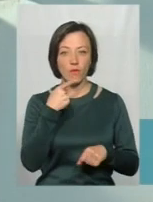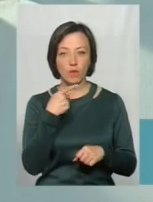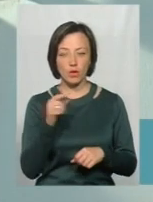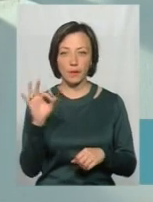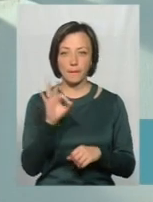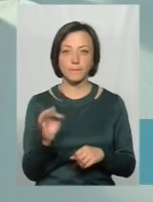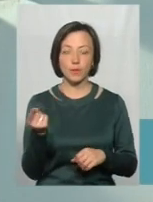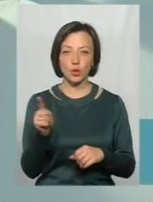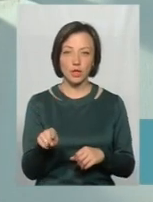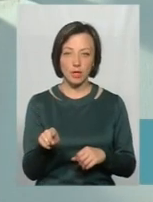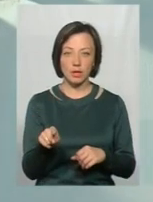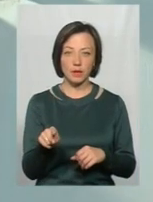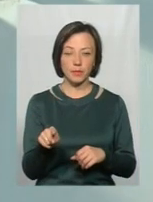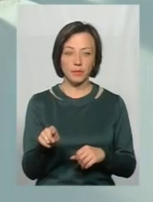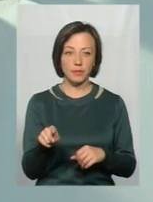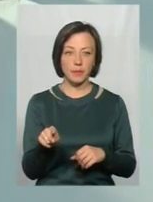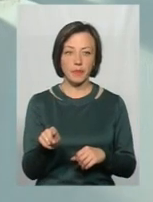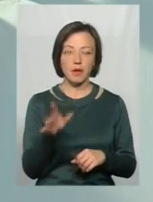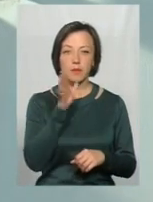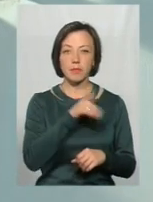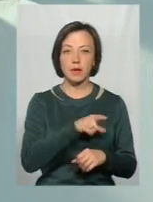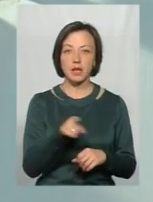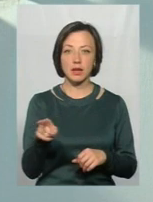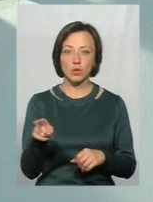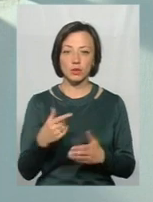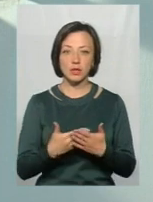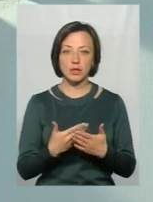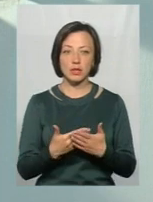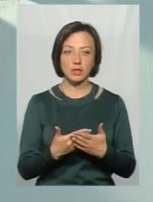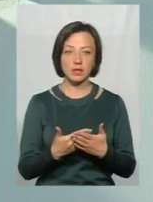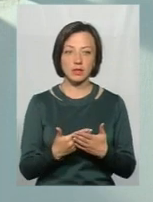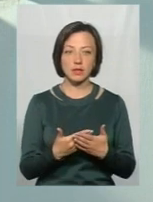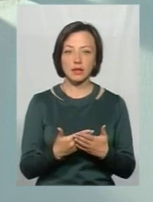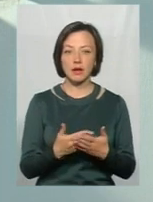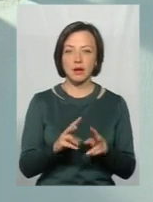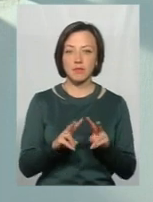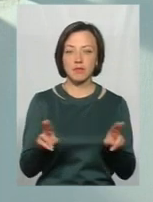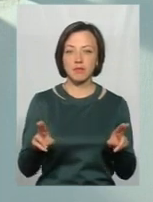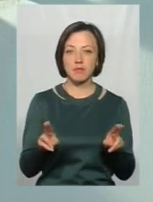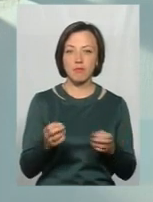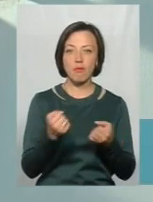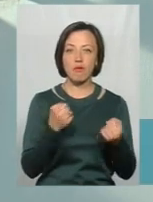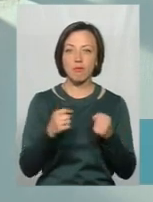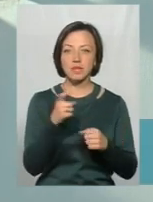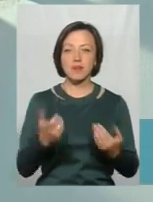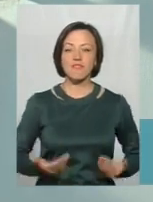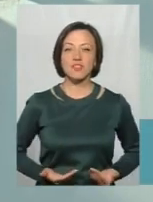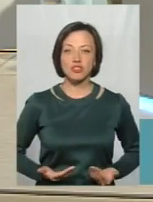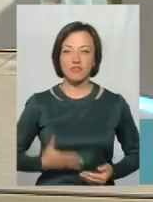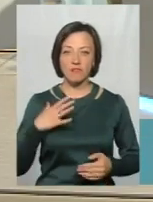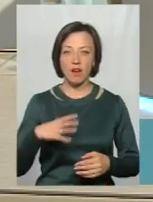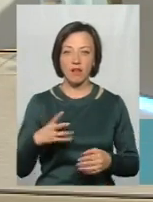що такий період, скажімо, дикого капіталізму, ось коли йде боротьба за виживання,